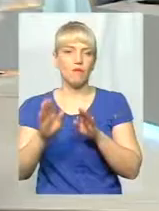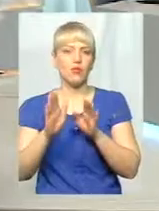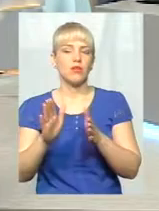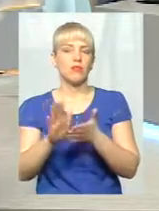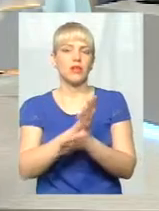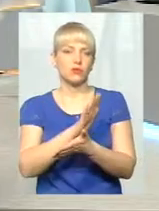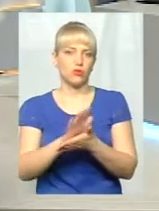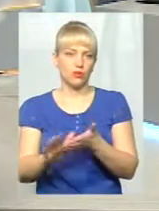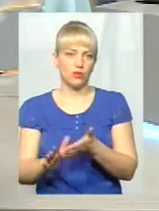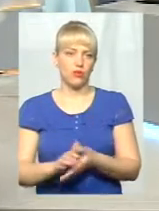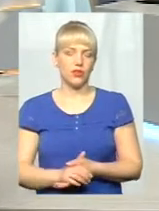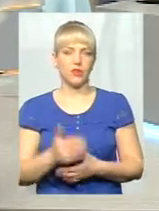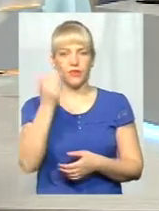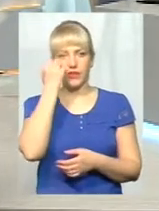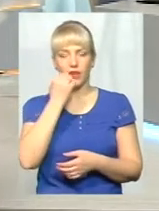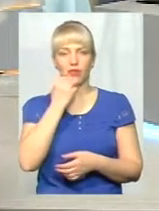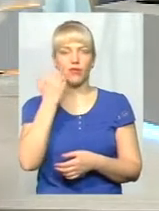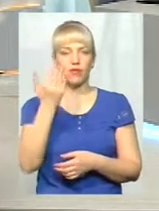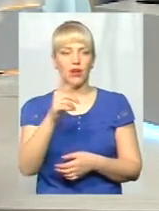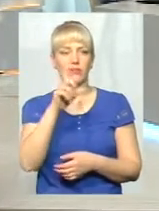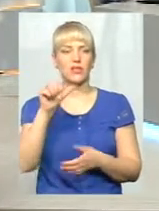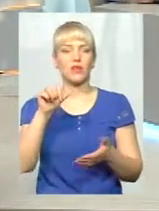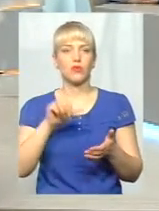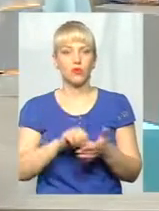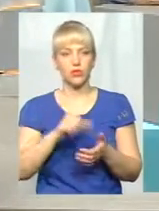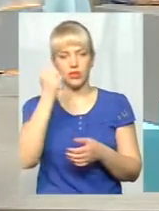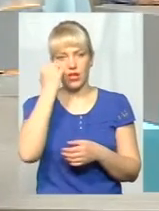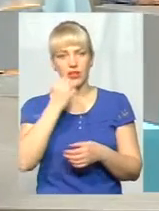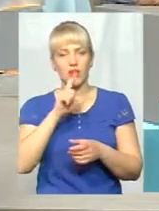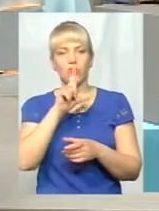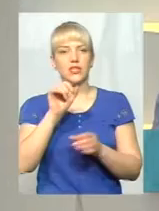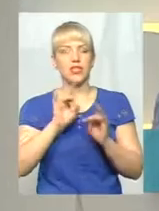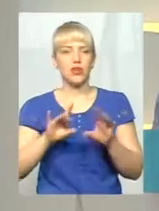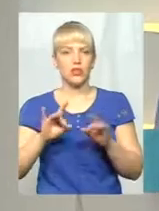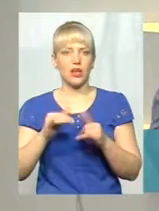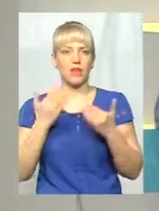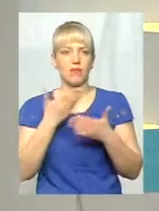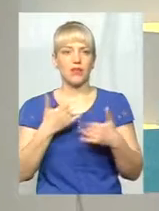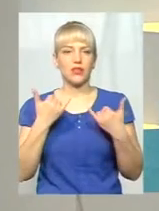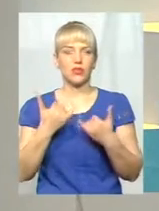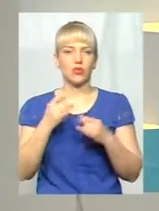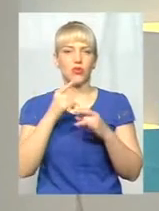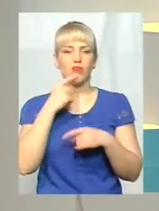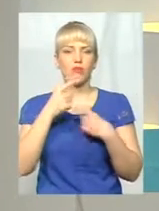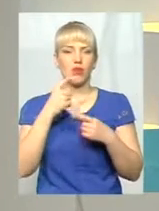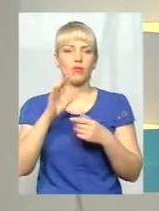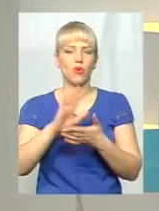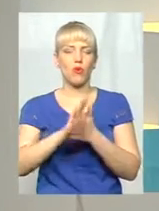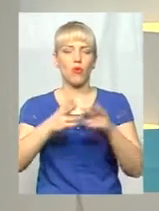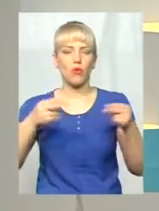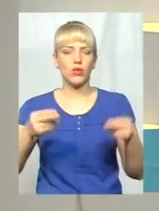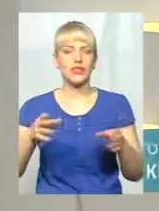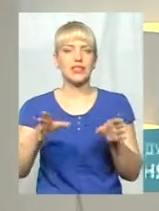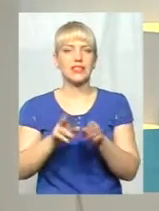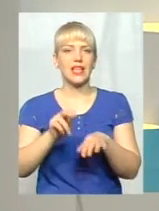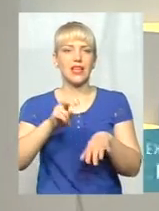Я дякую вам за участь, дякую за роз'яснення. Ми сьогодні говорили про угоди із лікарями,